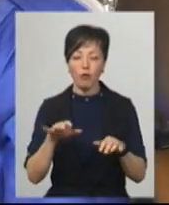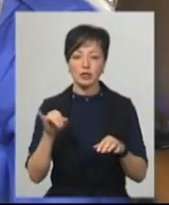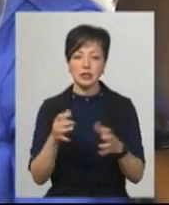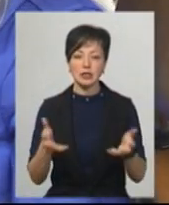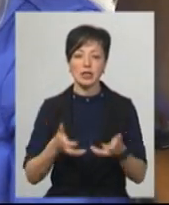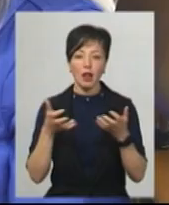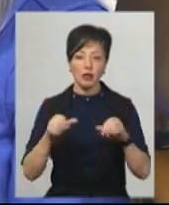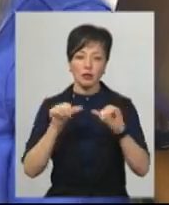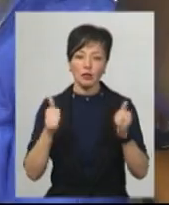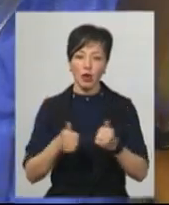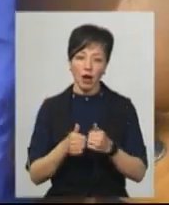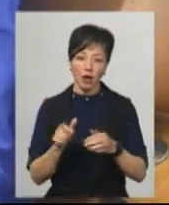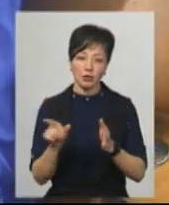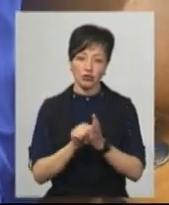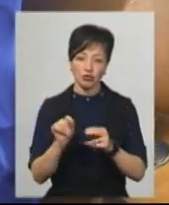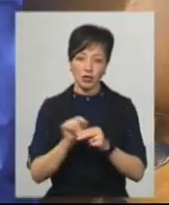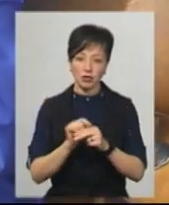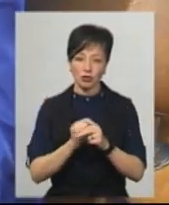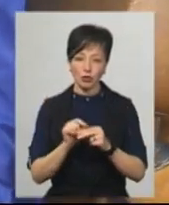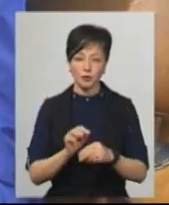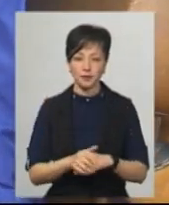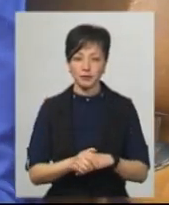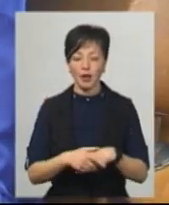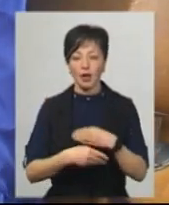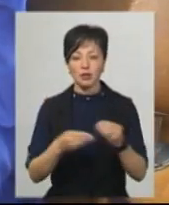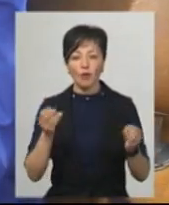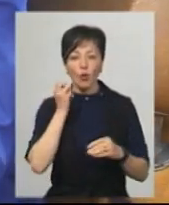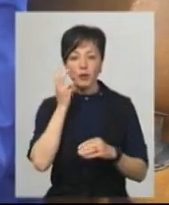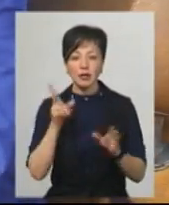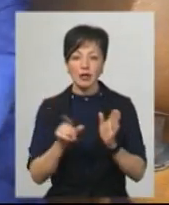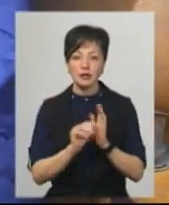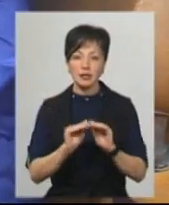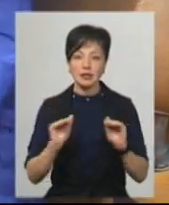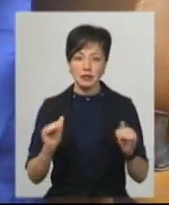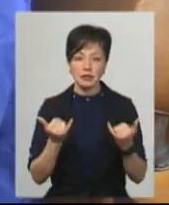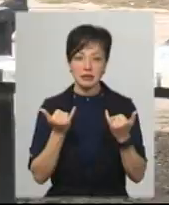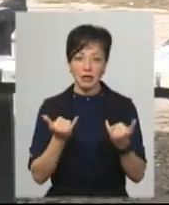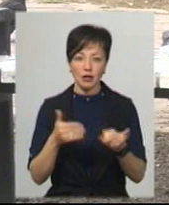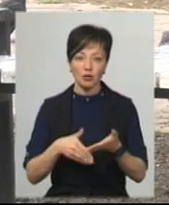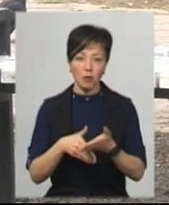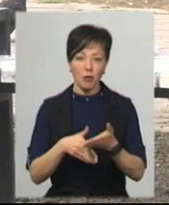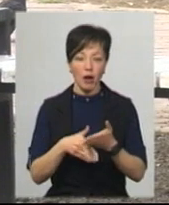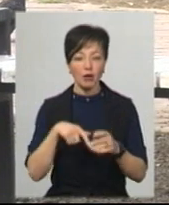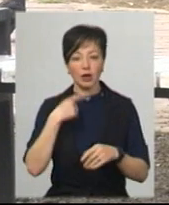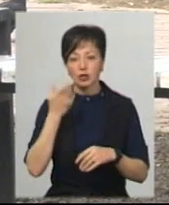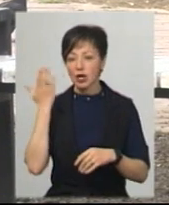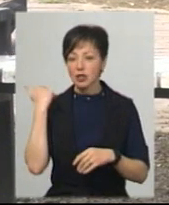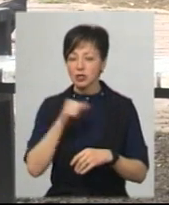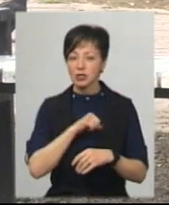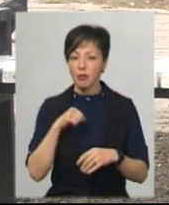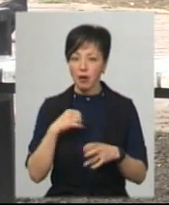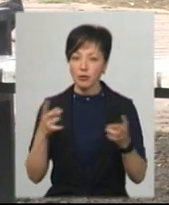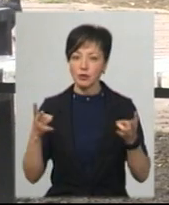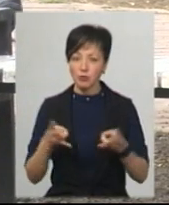салат з буряка з чесничком. Анна прийшла, аби роздавати обіди разом із дітьми, які їй зараз допомагають. Каже, раніше сама